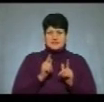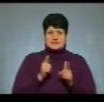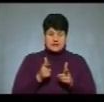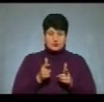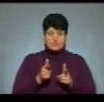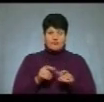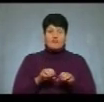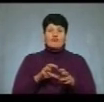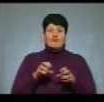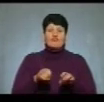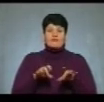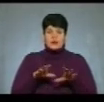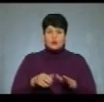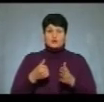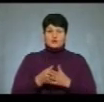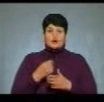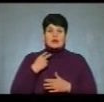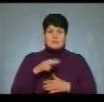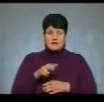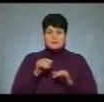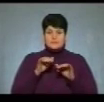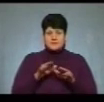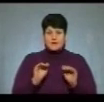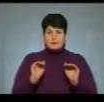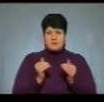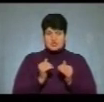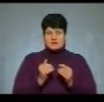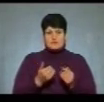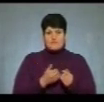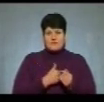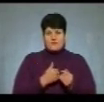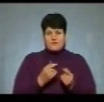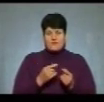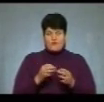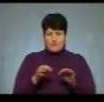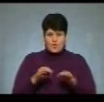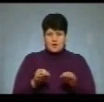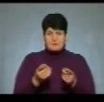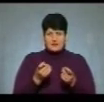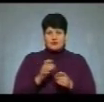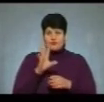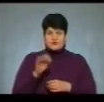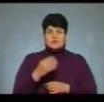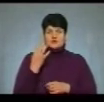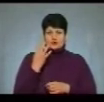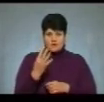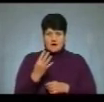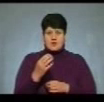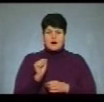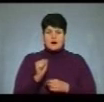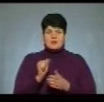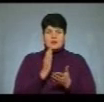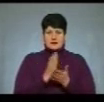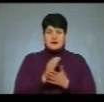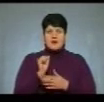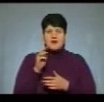кримінальної відповідальності з обмеженням волі притягнутої всіх чотирьох, але застосовано акт про